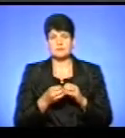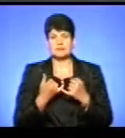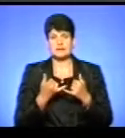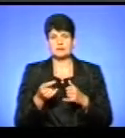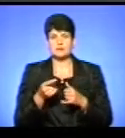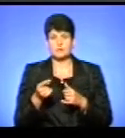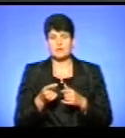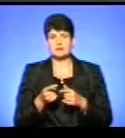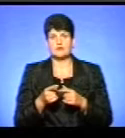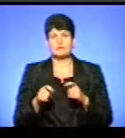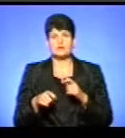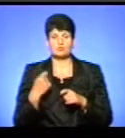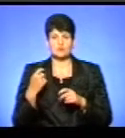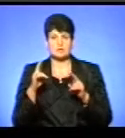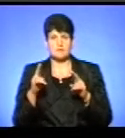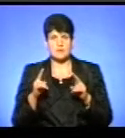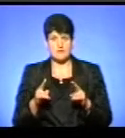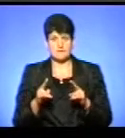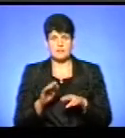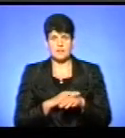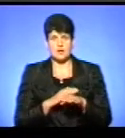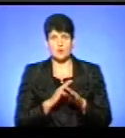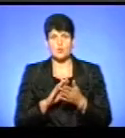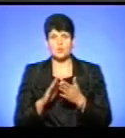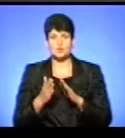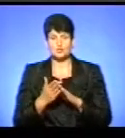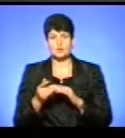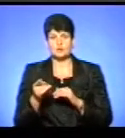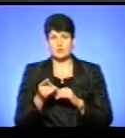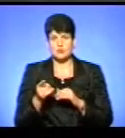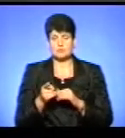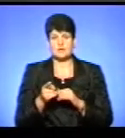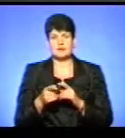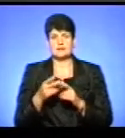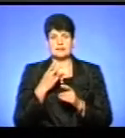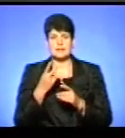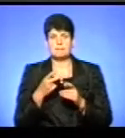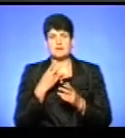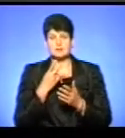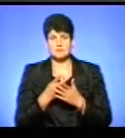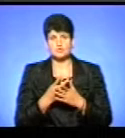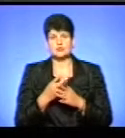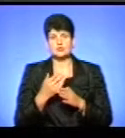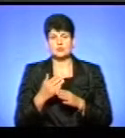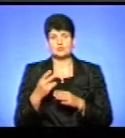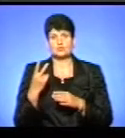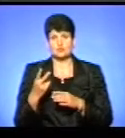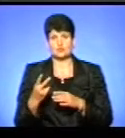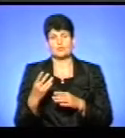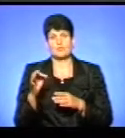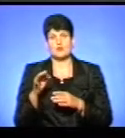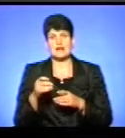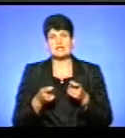правила благоустрою міста Тернополя, за порушення яких передбачено 152 статтею Кодексу України про місцятивні